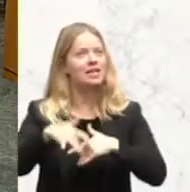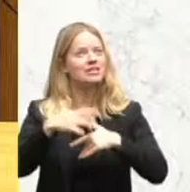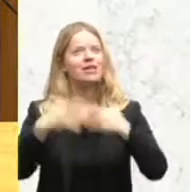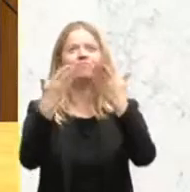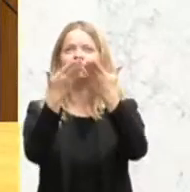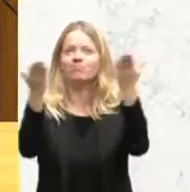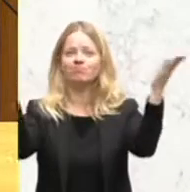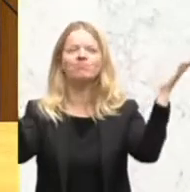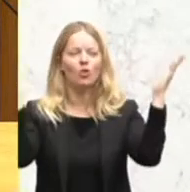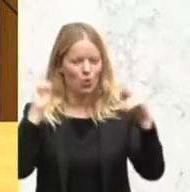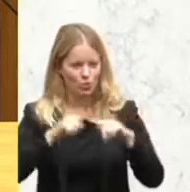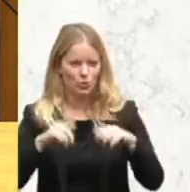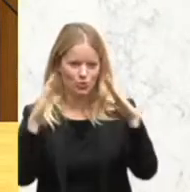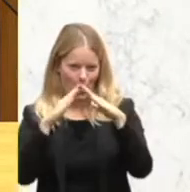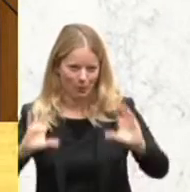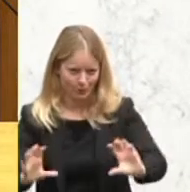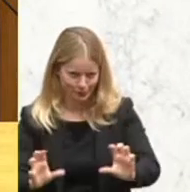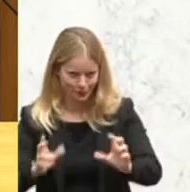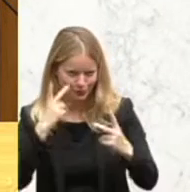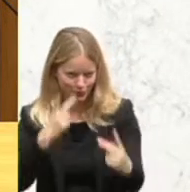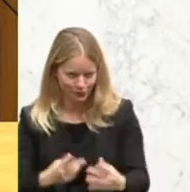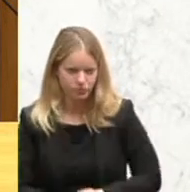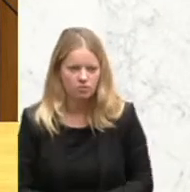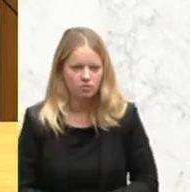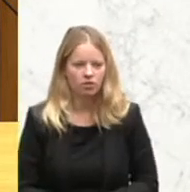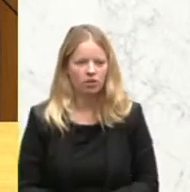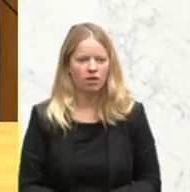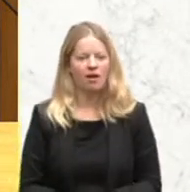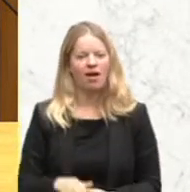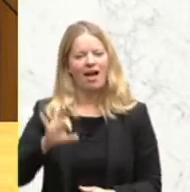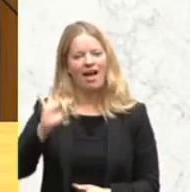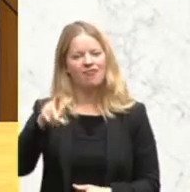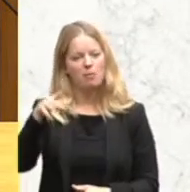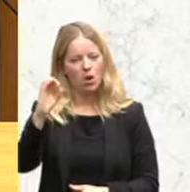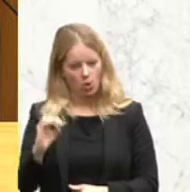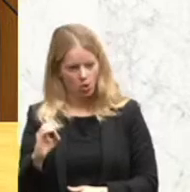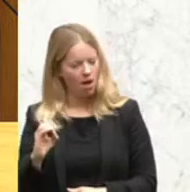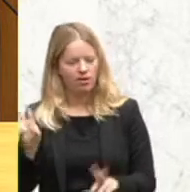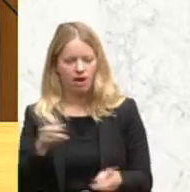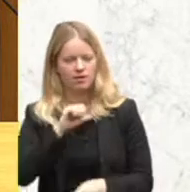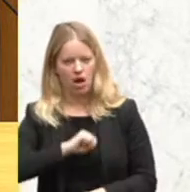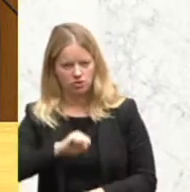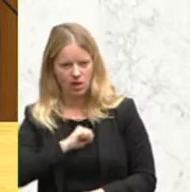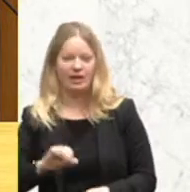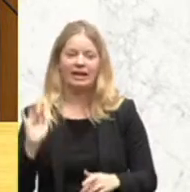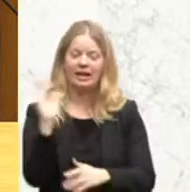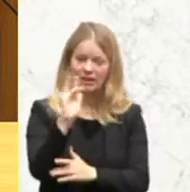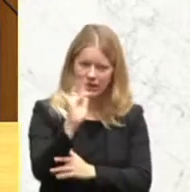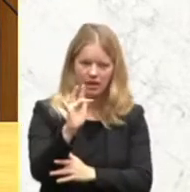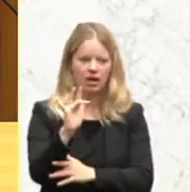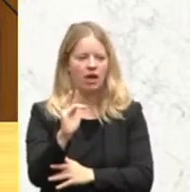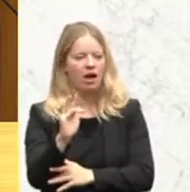und vor den Bildschirmen, dass die Freiheitlichen es nicht aushalten, wenn Kritik am Rechtsradikalismus und Rechtsextremismus